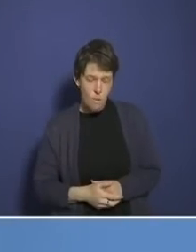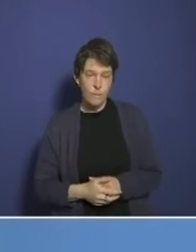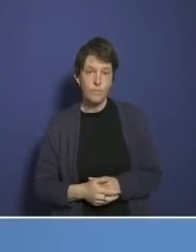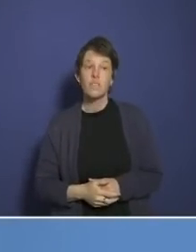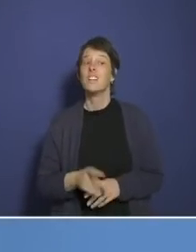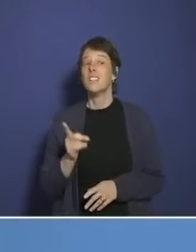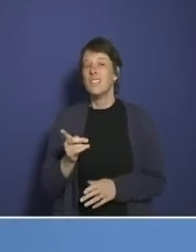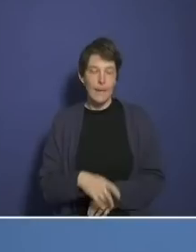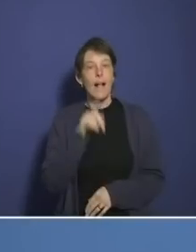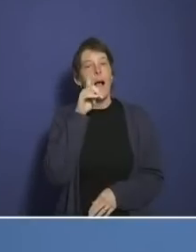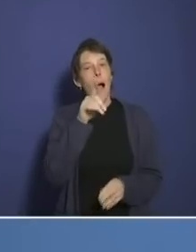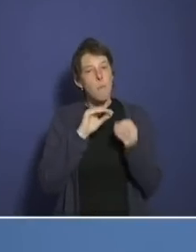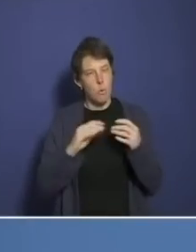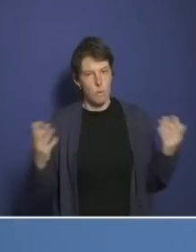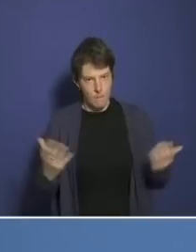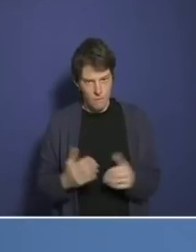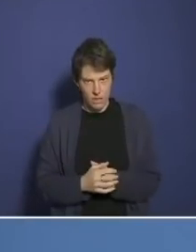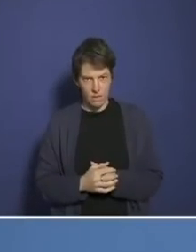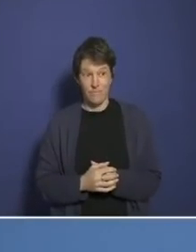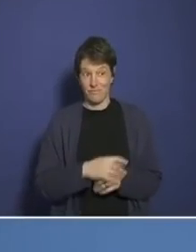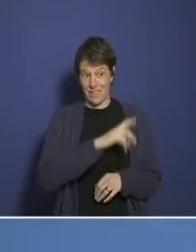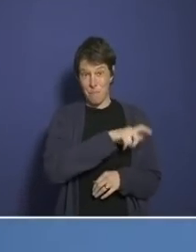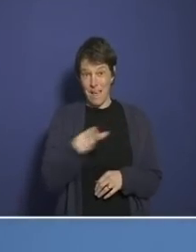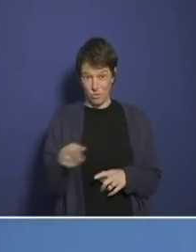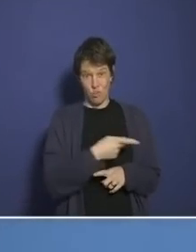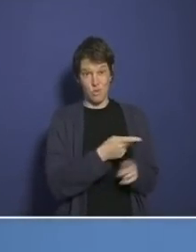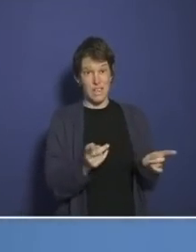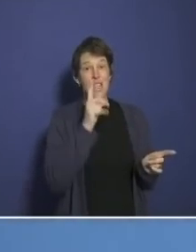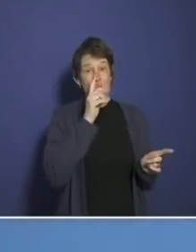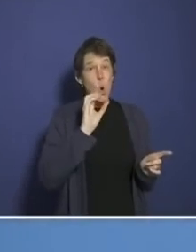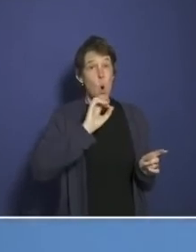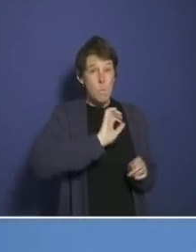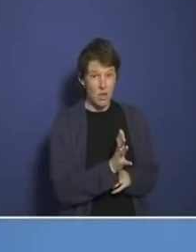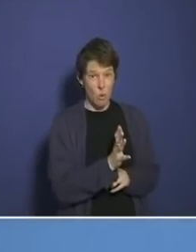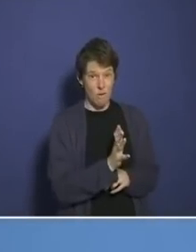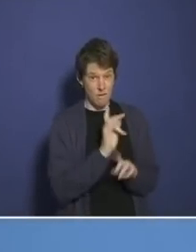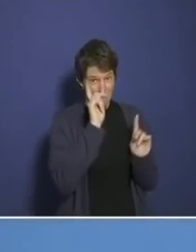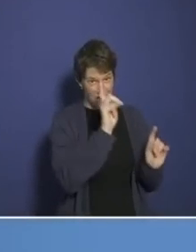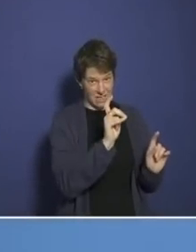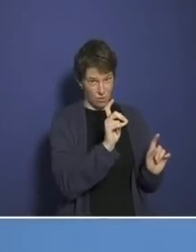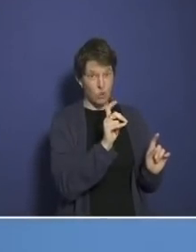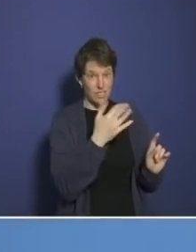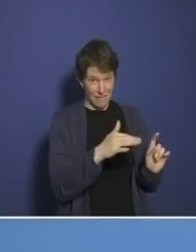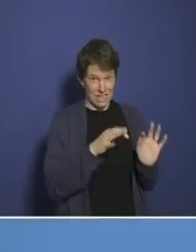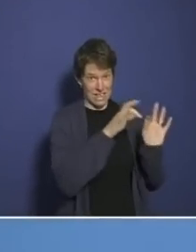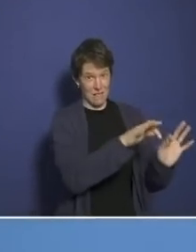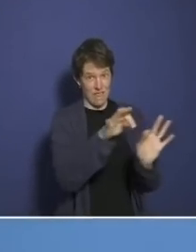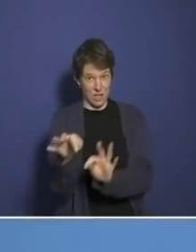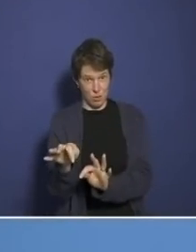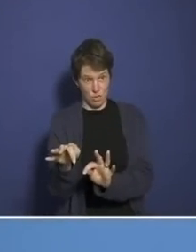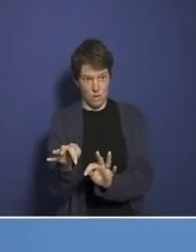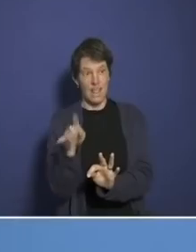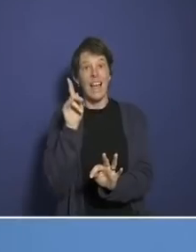ist ein biologischer Fakt. Die vielen Personen, die nur mit der Omikon-Variante infiziert waren, aber eben